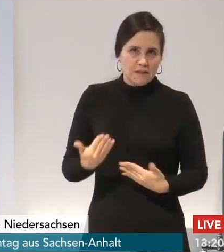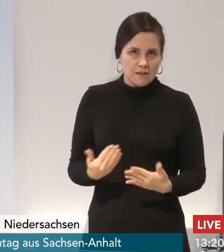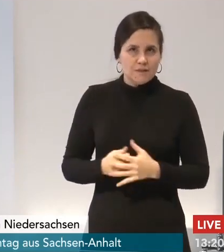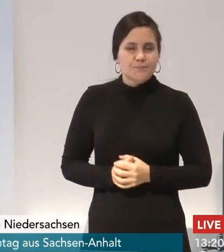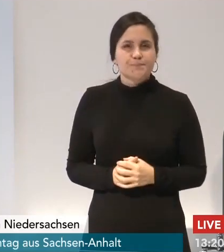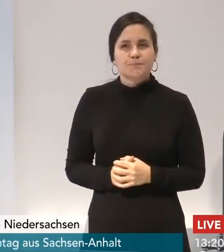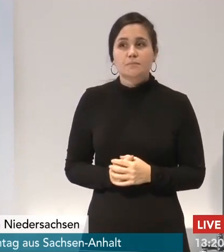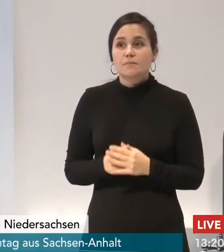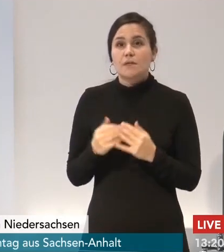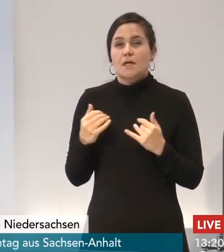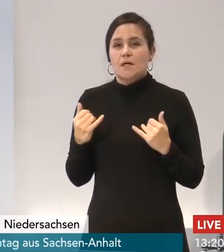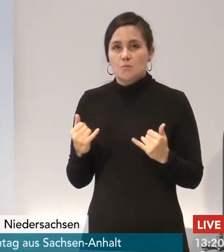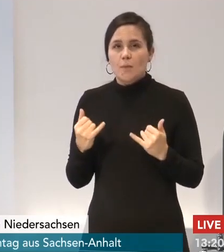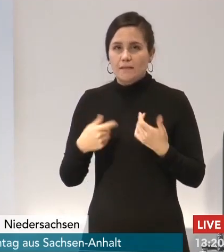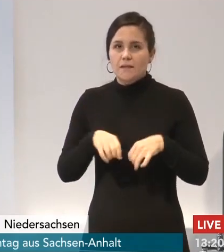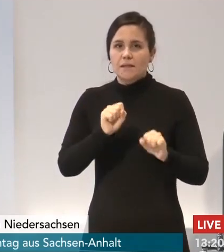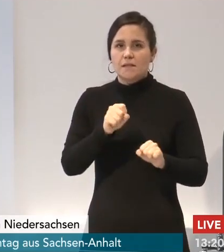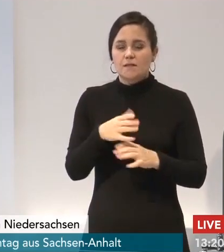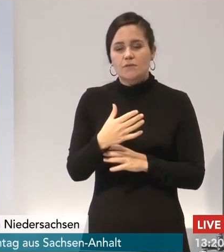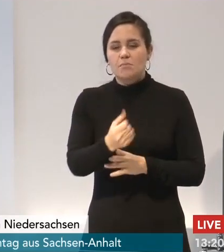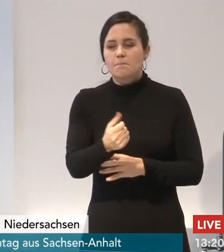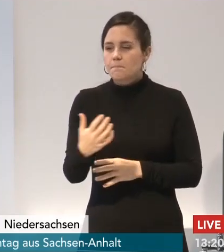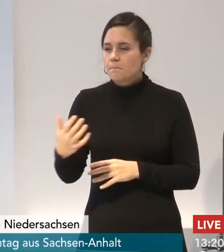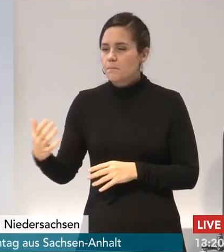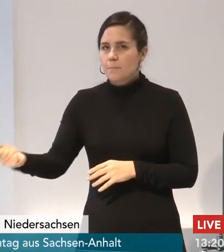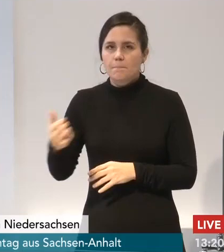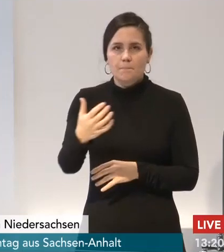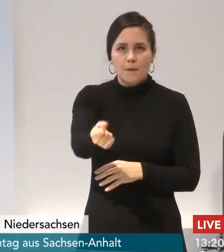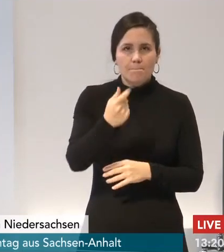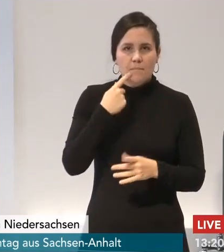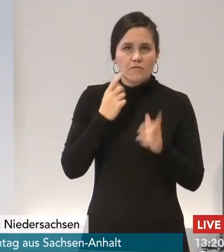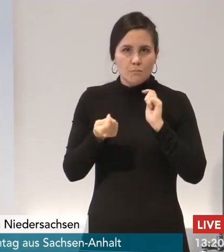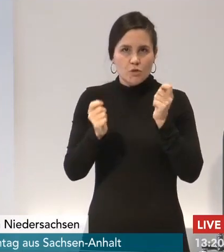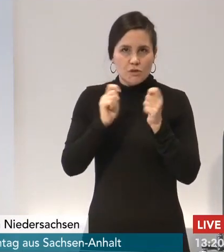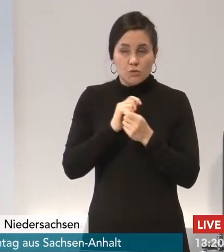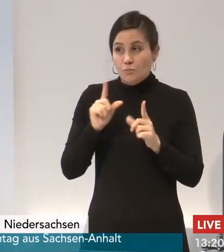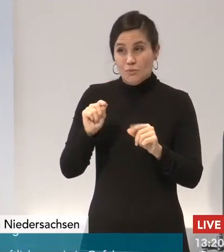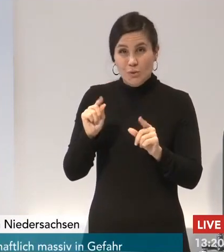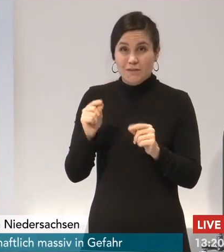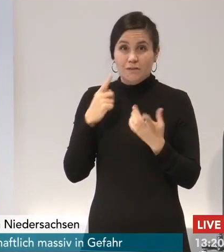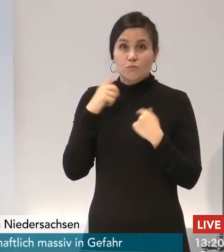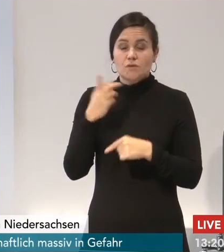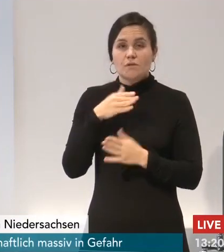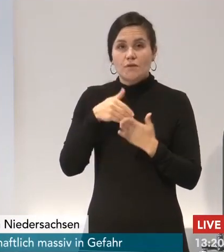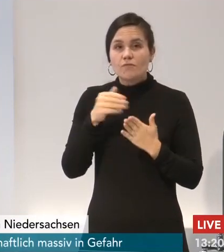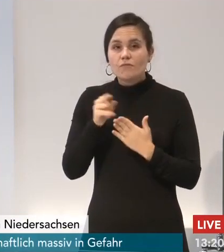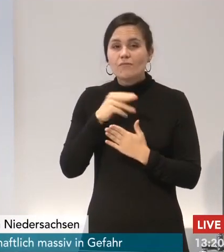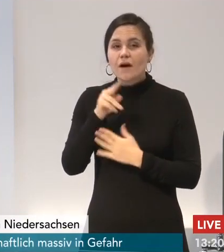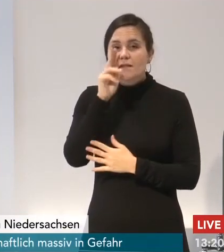von diesen Mutationen. Und wir werden das sehr genau beobachten müssen und werden da auch weiter wachsam und vorsichtig sein müssen.